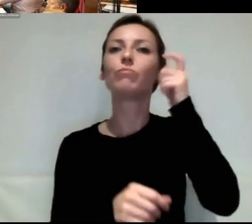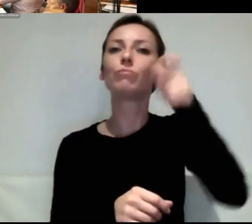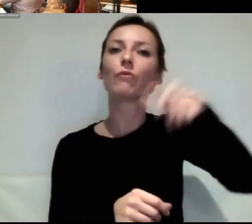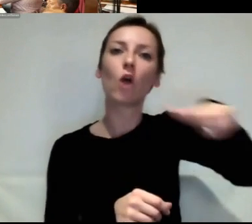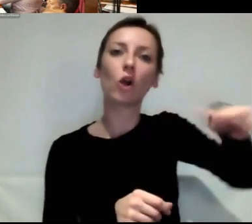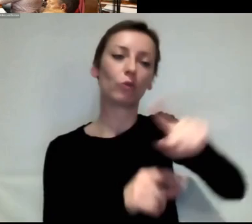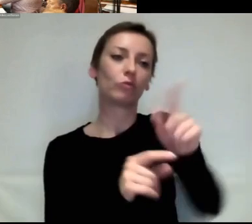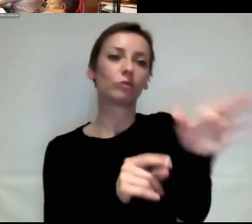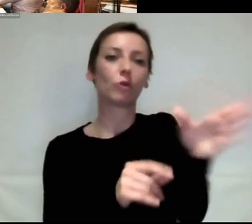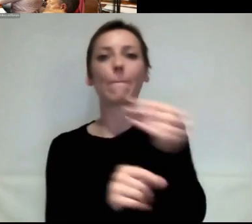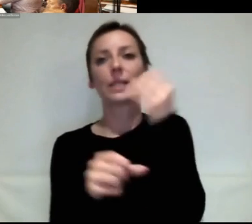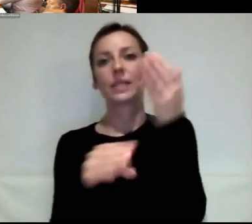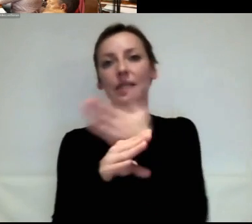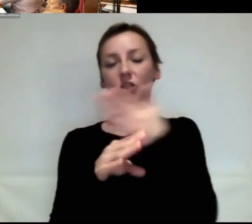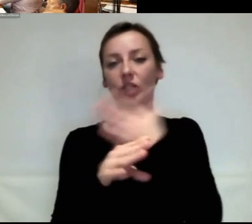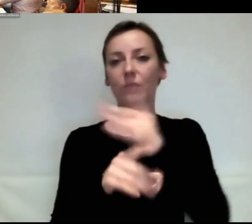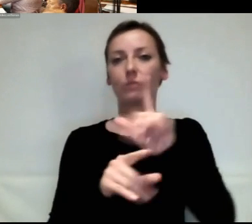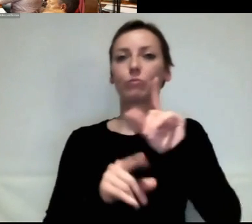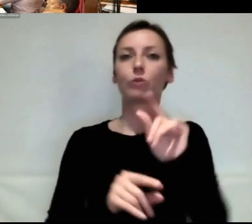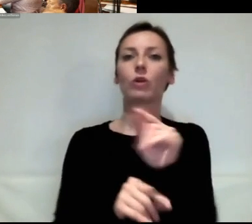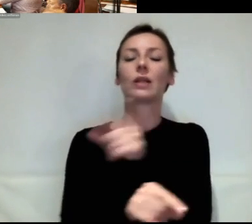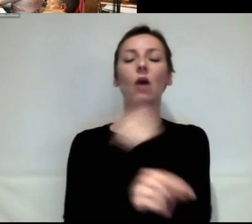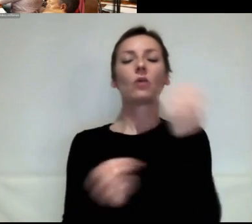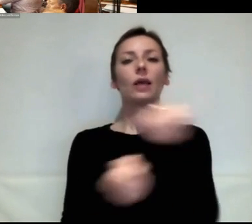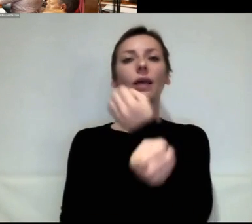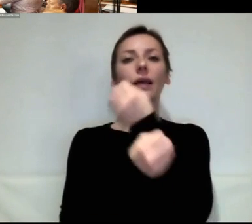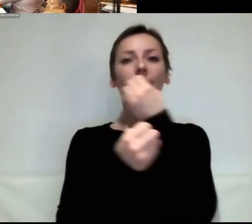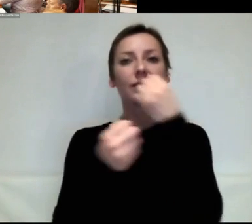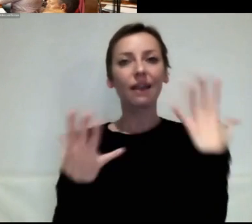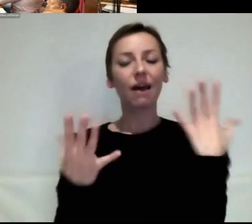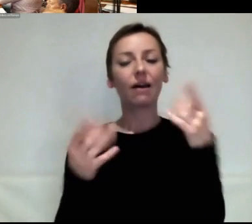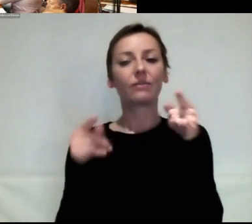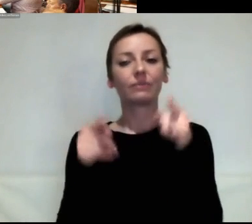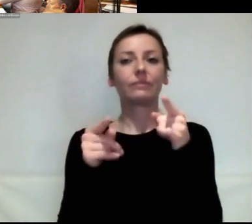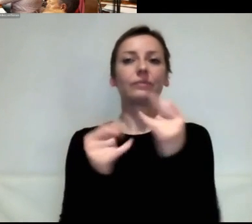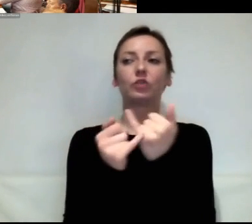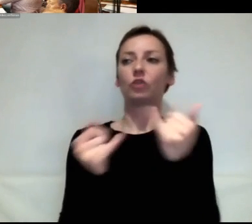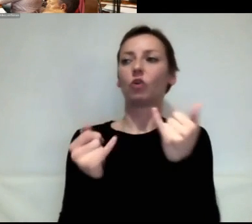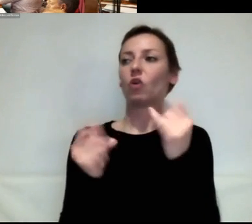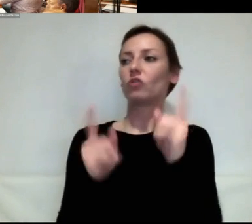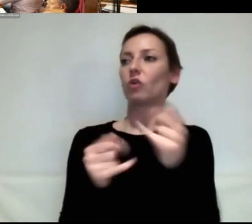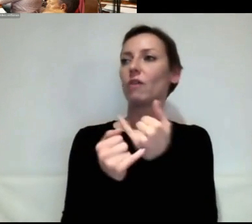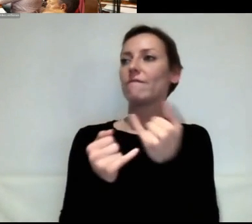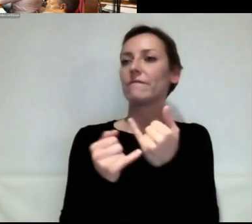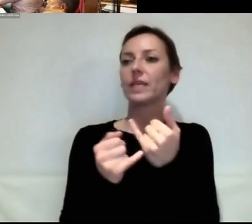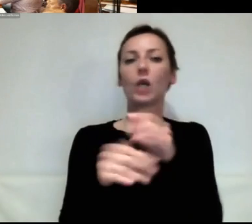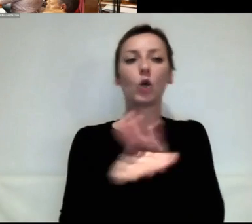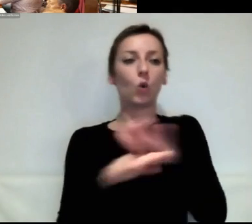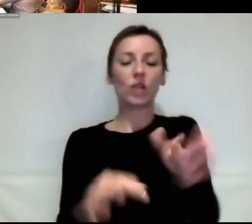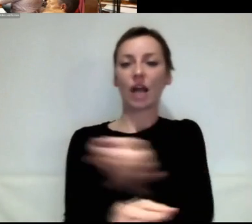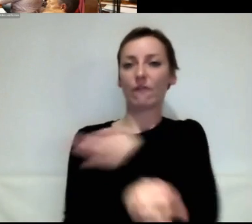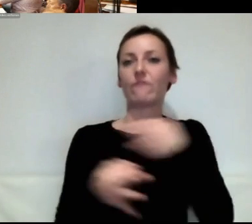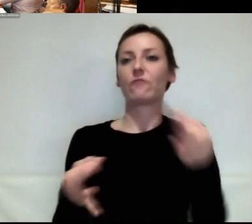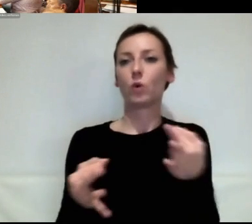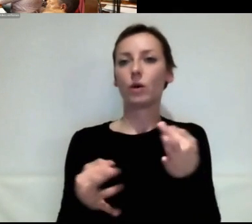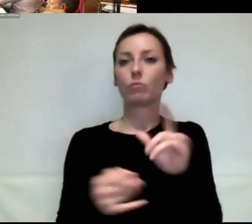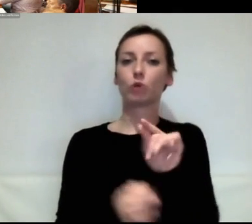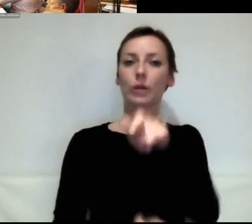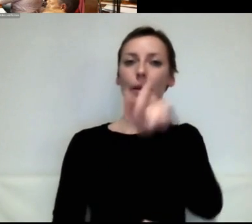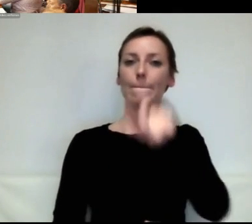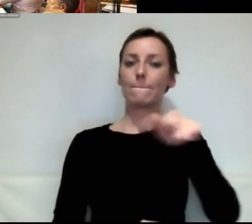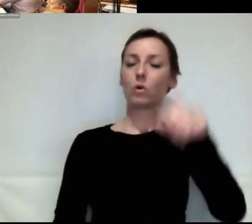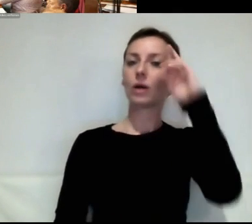das wird aber auch ganz klar das als Standard setzen, der ja dann auch einklagbar wäre. Das heißt, BürgerInnenräte können so